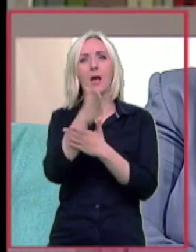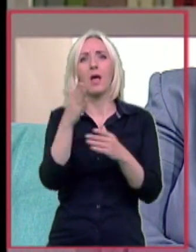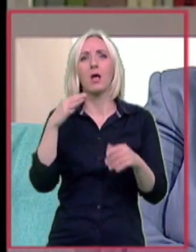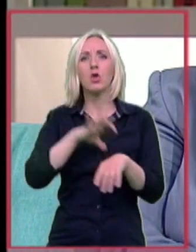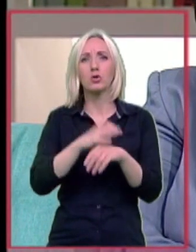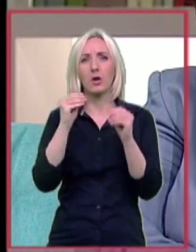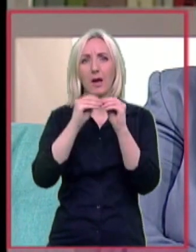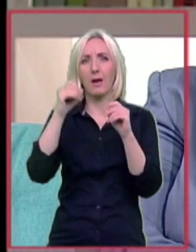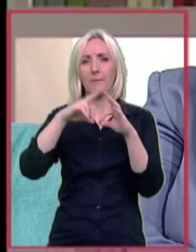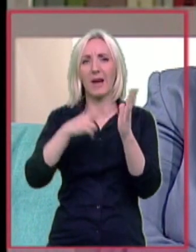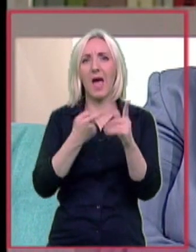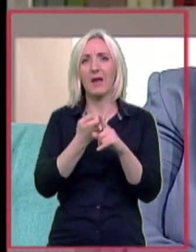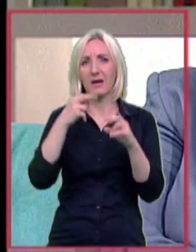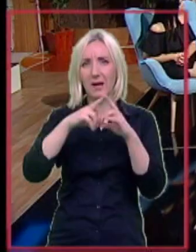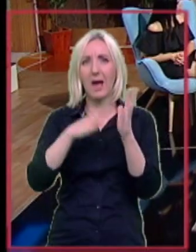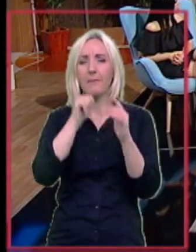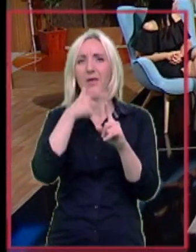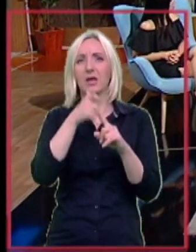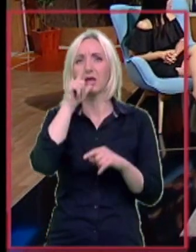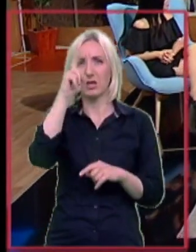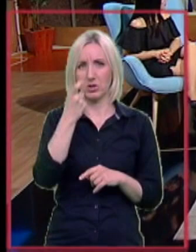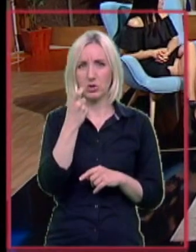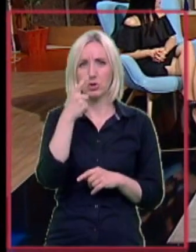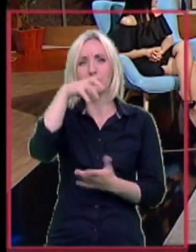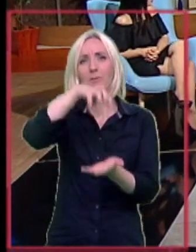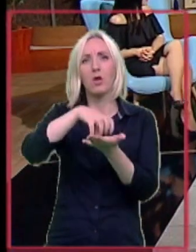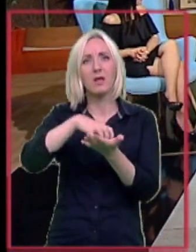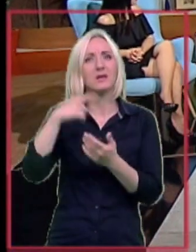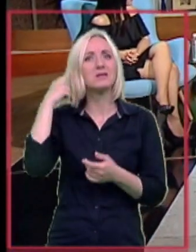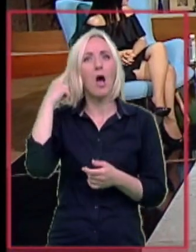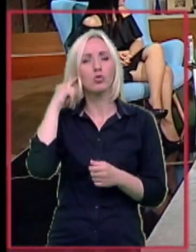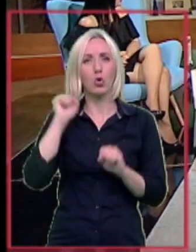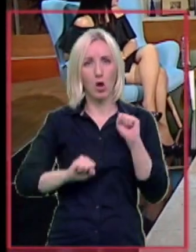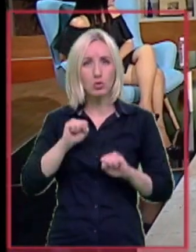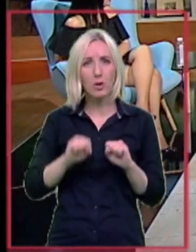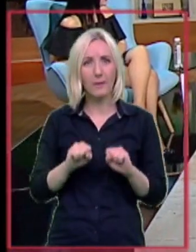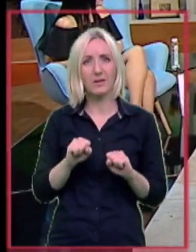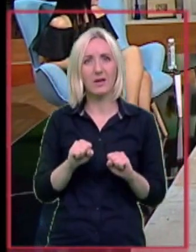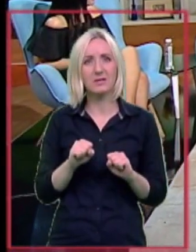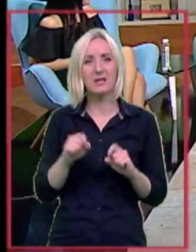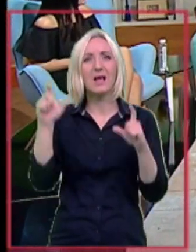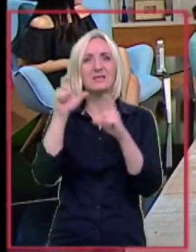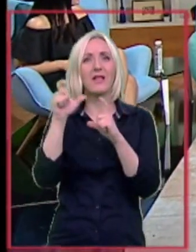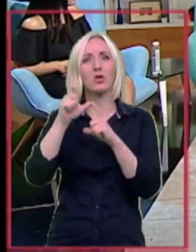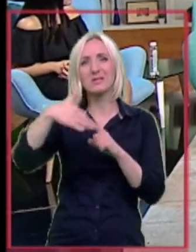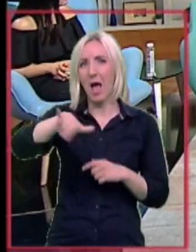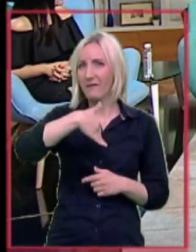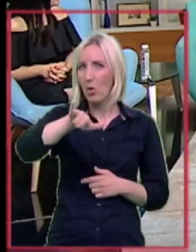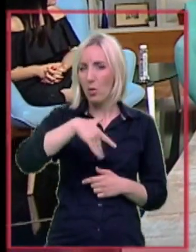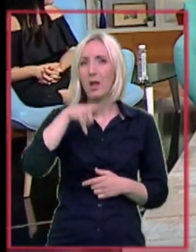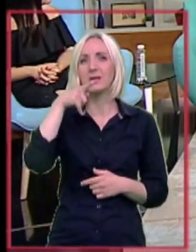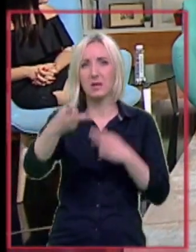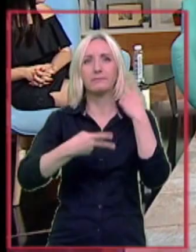Mikić. To je jedan odeljak za audiološku rehabilitaciju u Svetog Save i tamo je